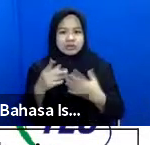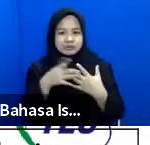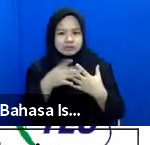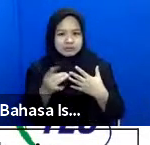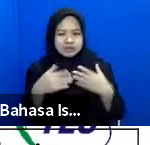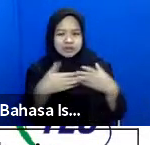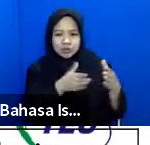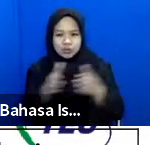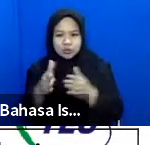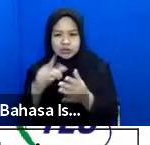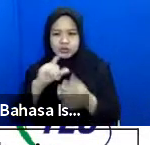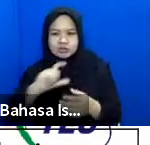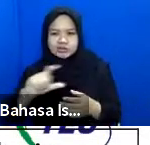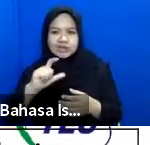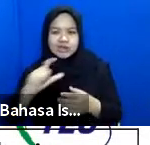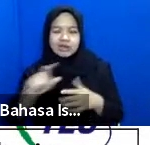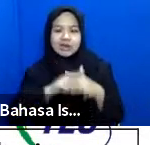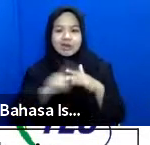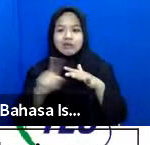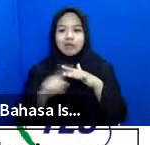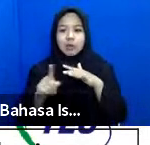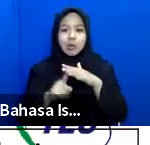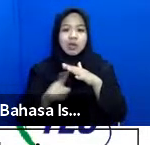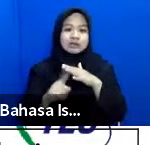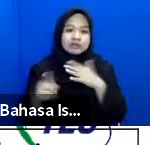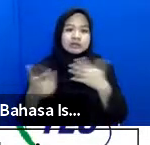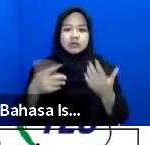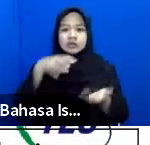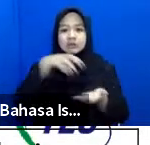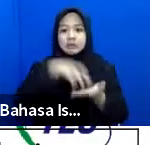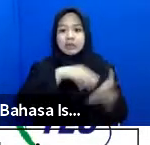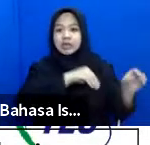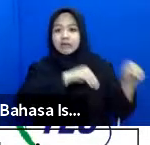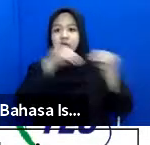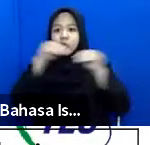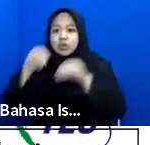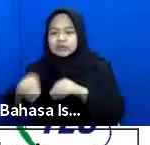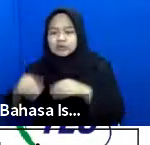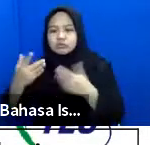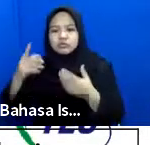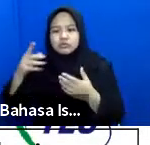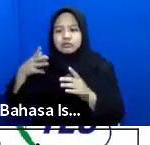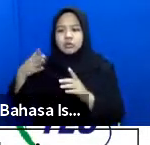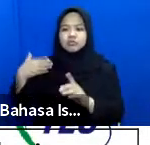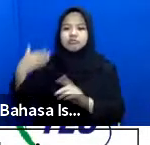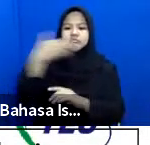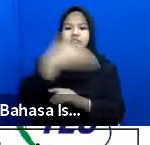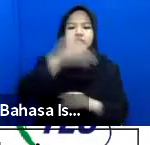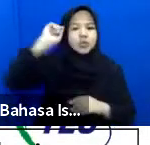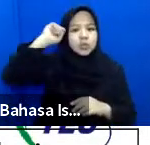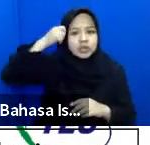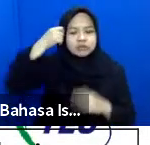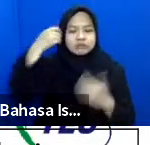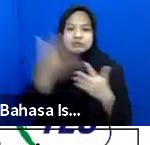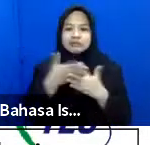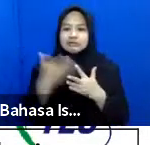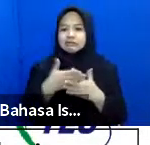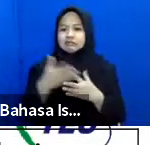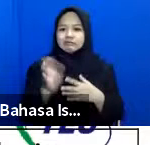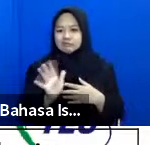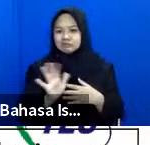cara evakuasi dan juga tempat evakuasi yang mereka sulit untuk mencapainya tidak aksesibel untuk mereka